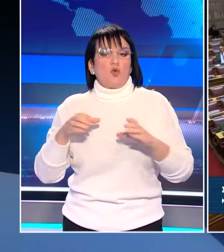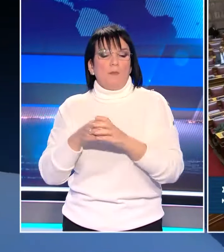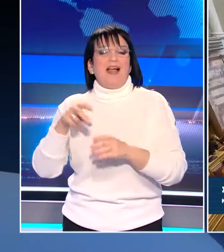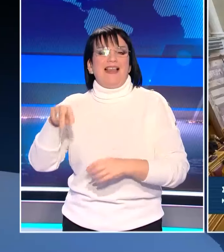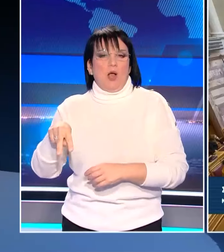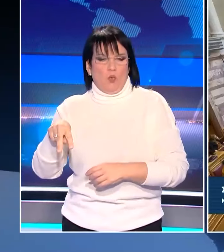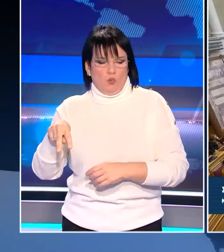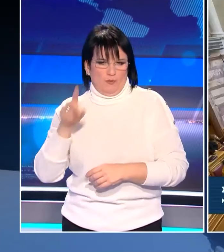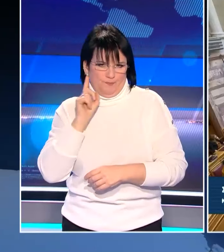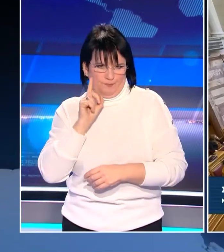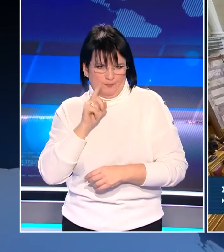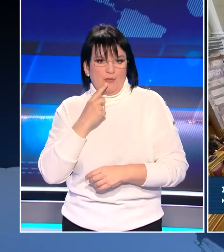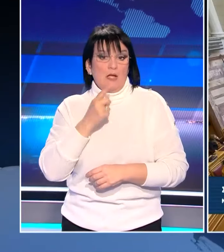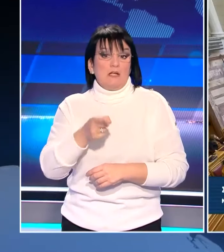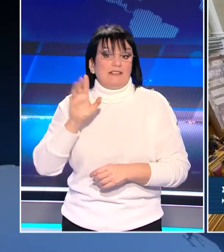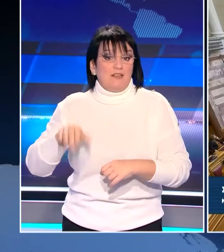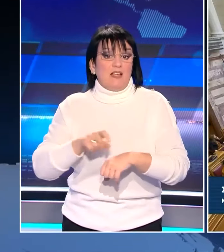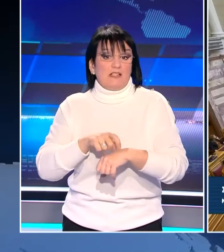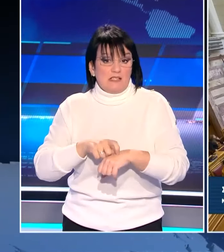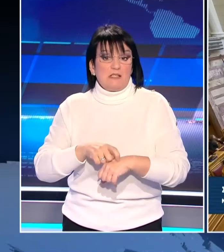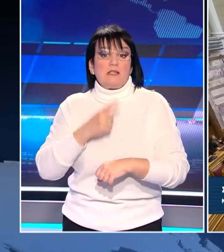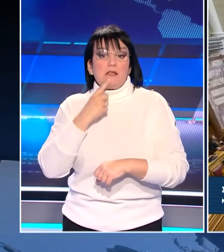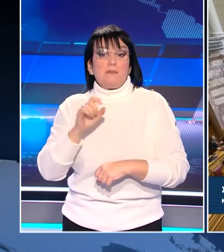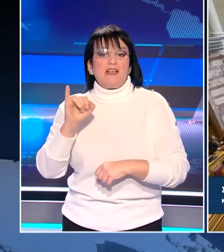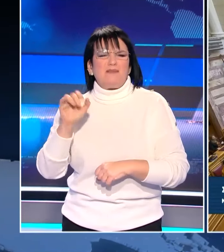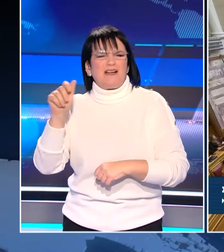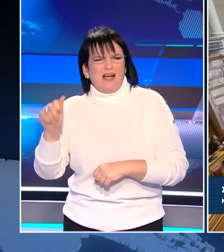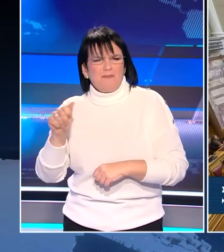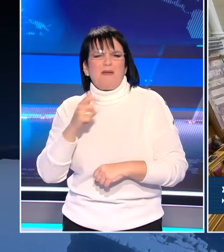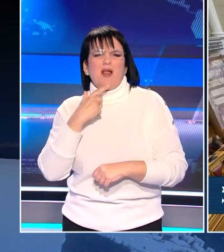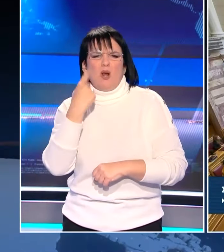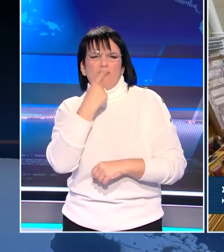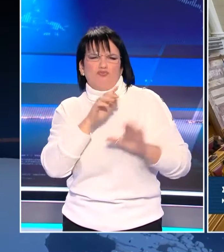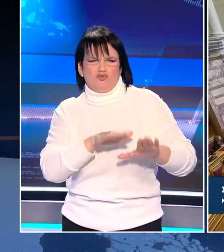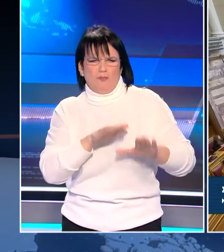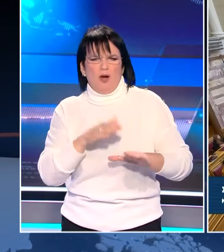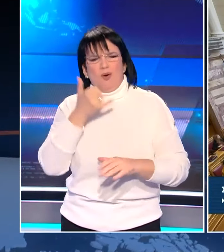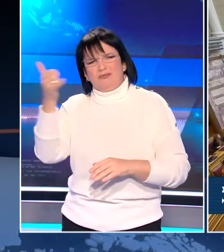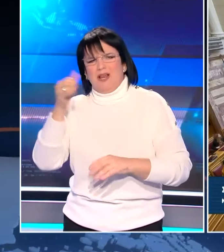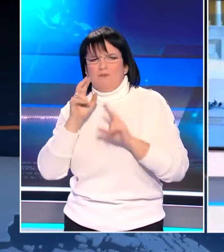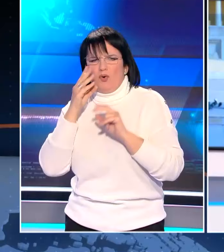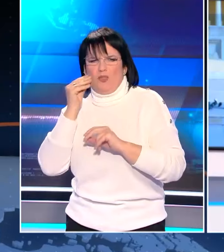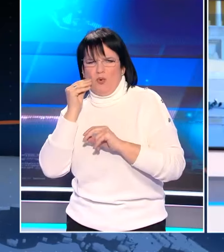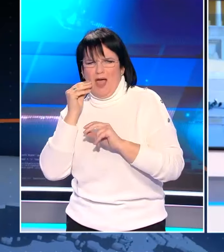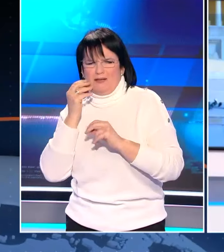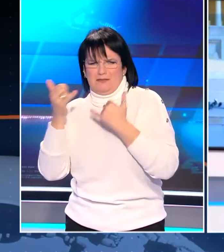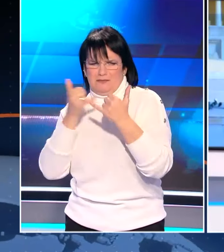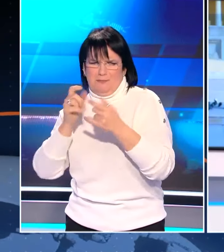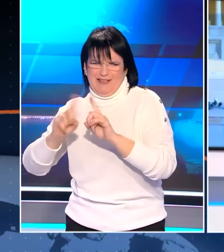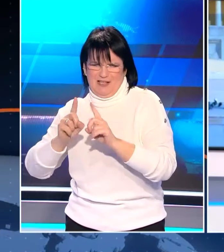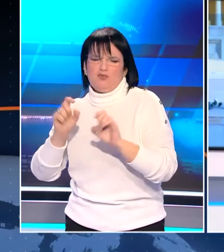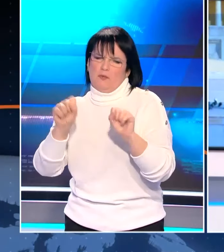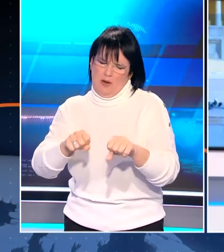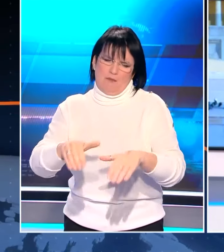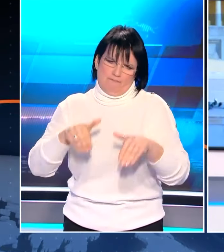ομάδας Ευαγγελία Ιακούλη. Μάλιστα, τελευταία στιγμή μεταπίστηκε ο Ιλχάν Αχμέτ μετά από προσωπική επικοινωνία με τον Νίκο Ανδρουλάκη. Θα ήθελα να είμαστε και 32,